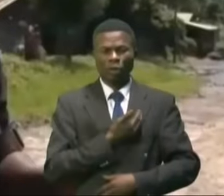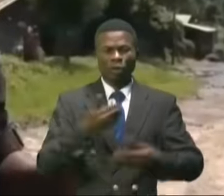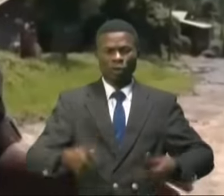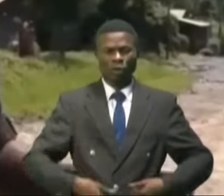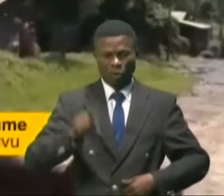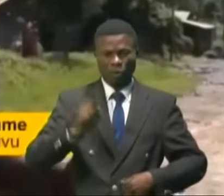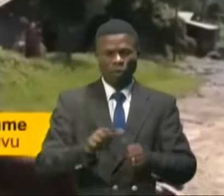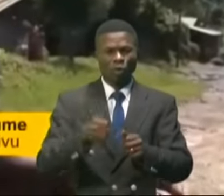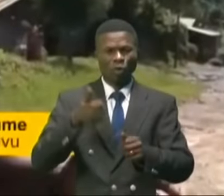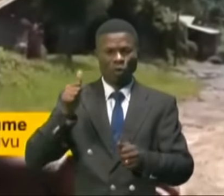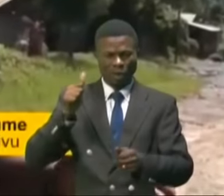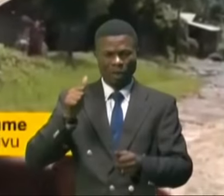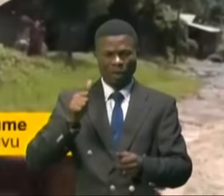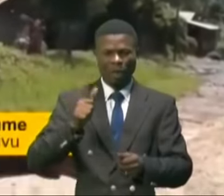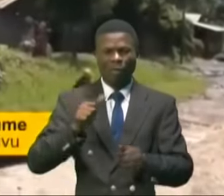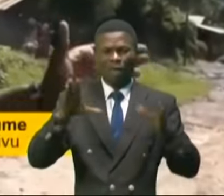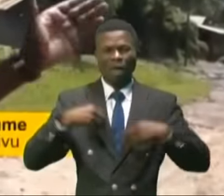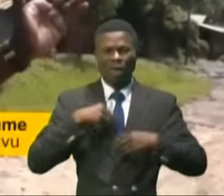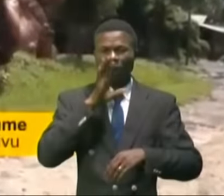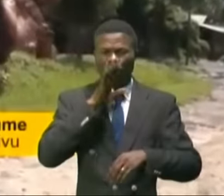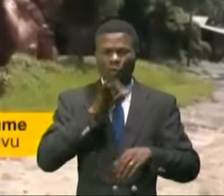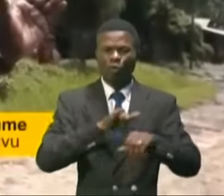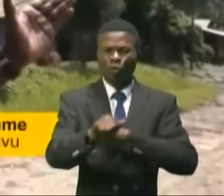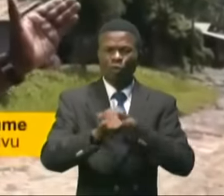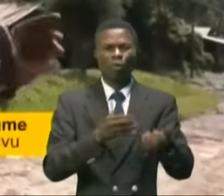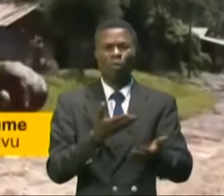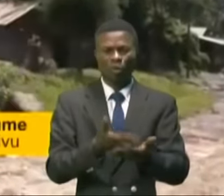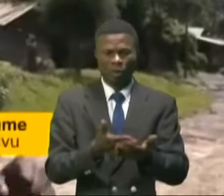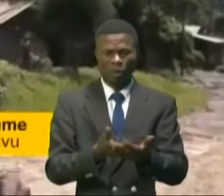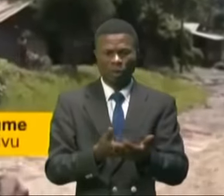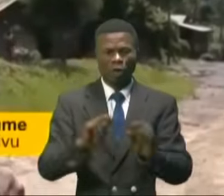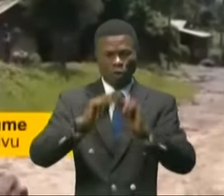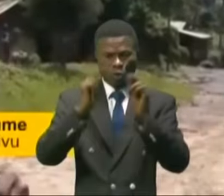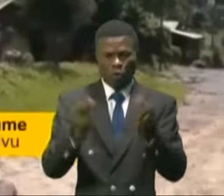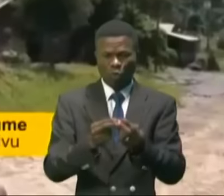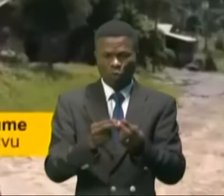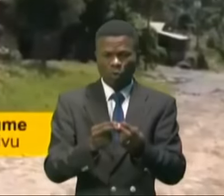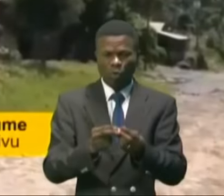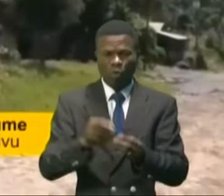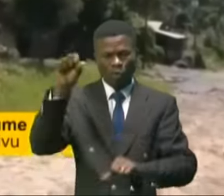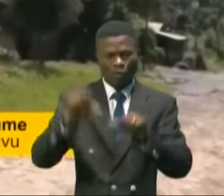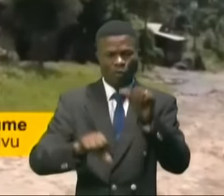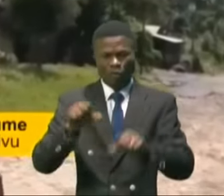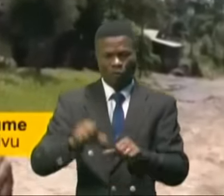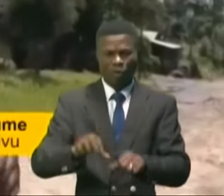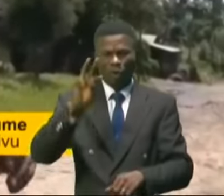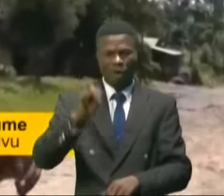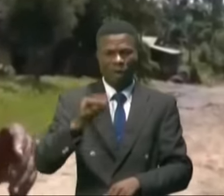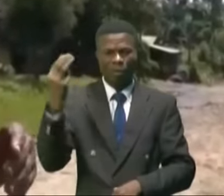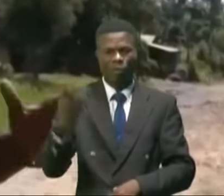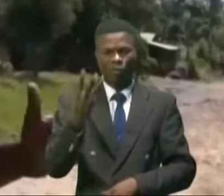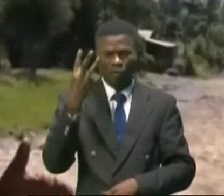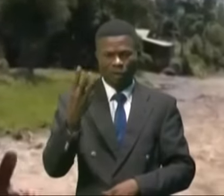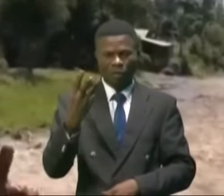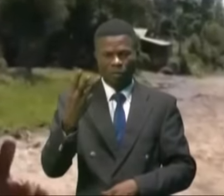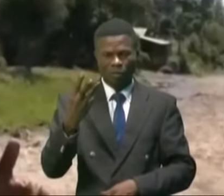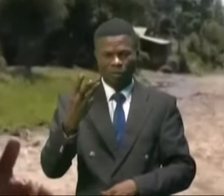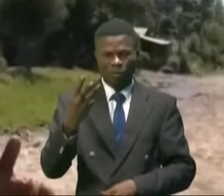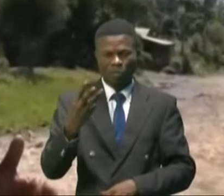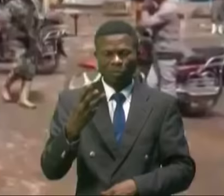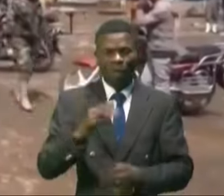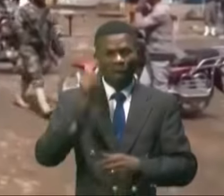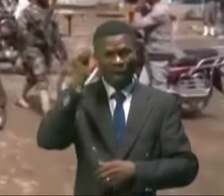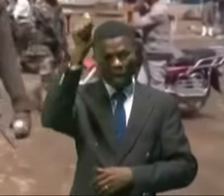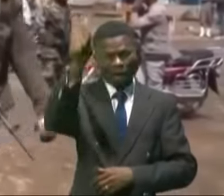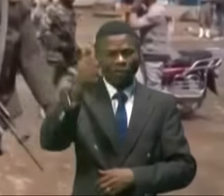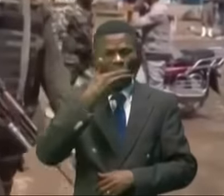doit éviter de se faire manipuler par ces mouvements qui n'ont aucun lendemain meilleur.